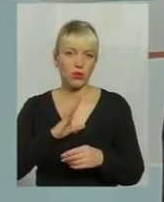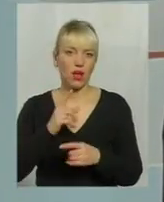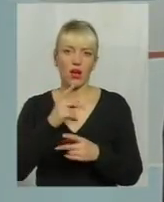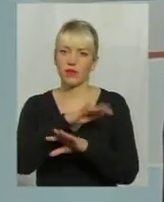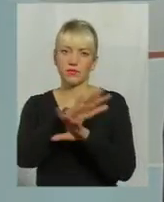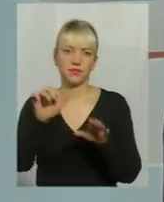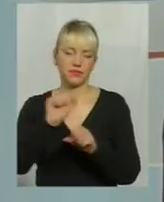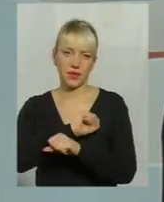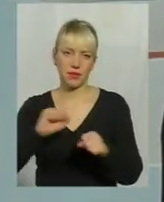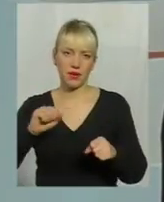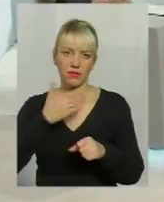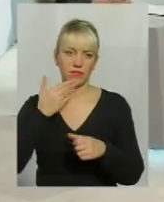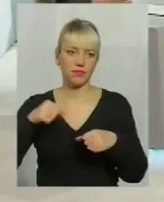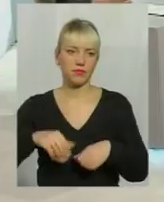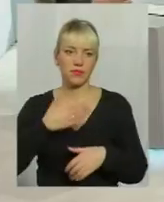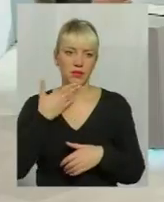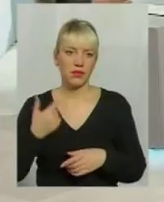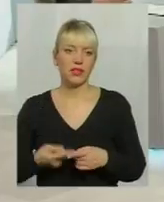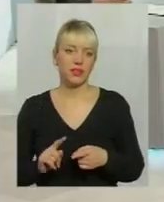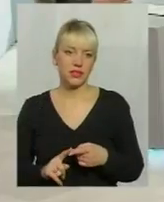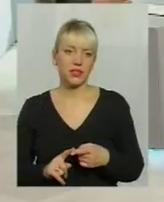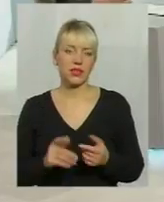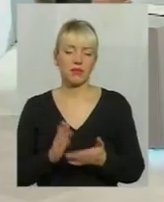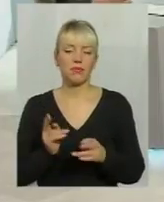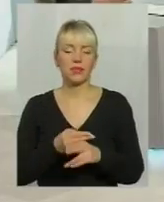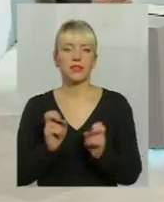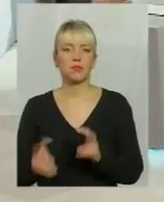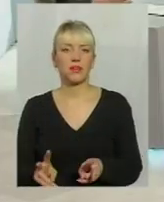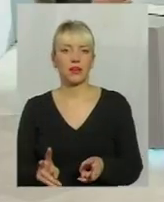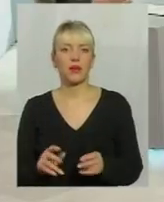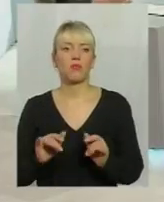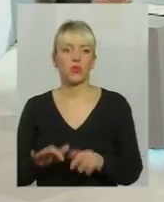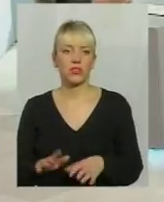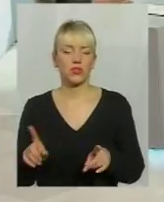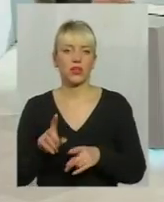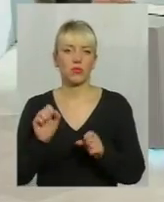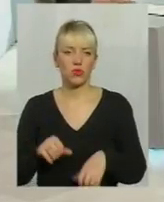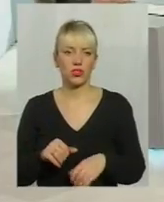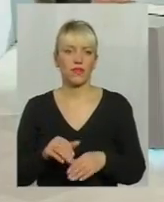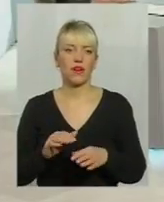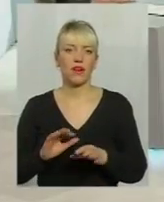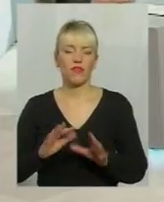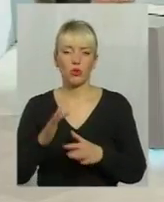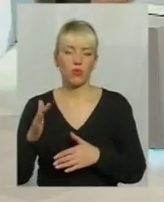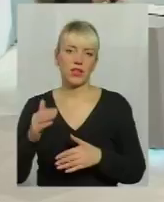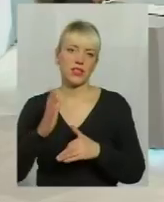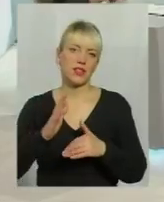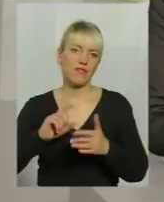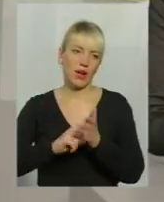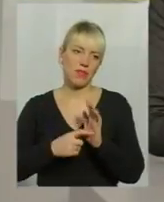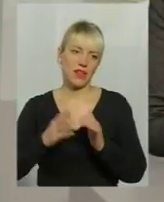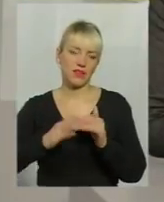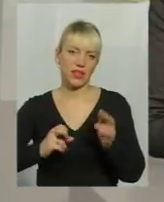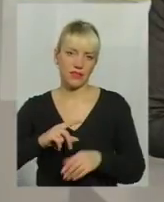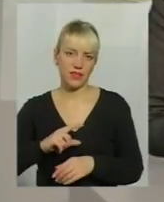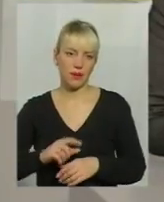відповідально, дуже важливо. І це є та безпека того процесу, який може відбуватись в кабінеті фахівця. Дякую, пані. Ну